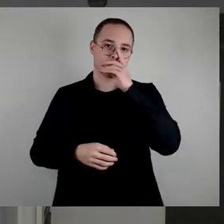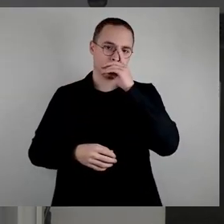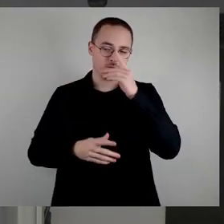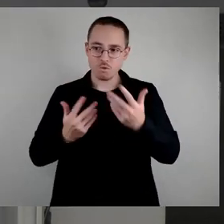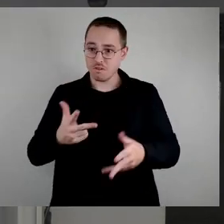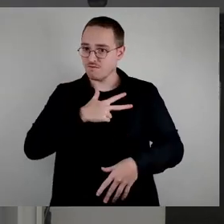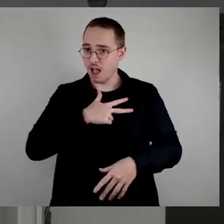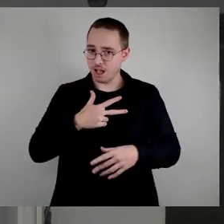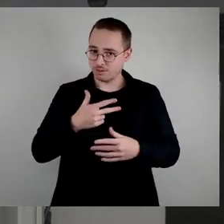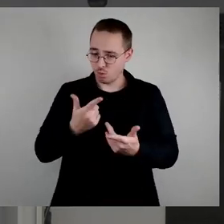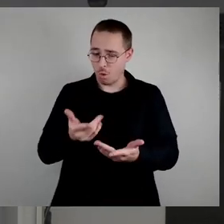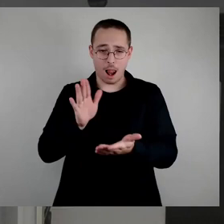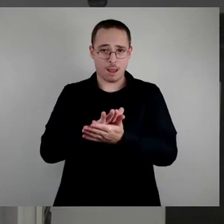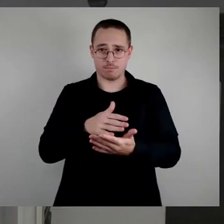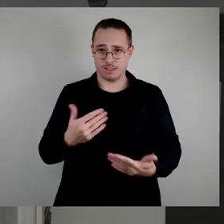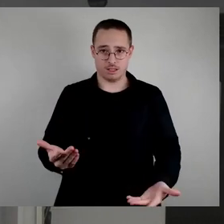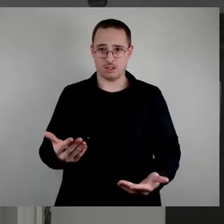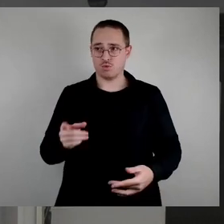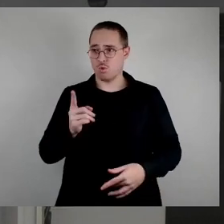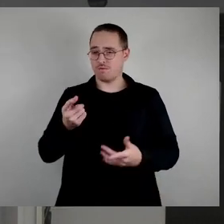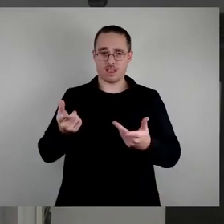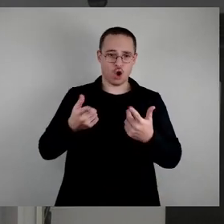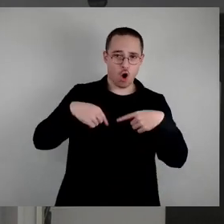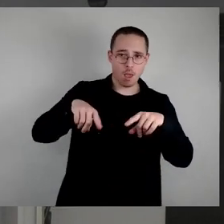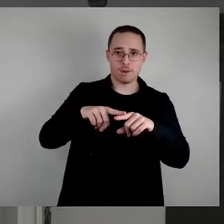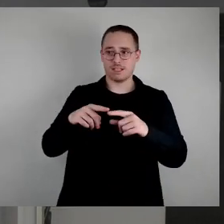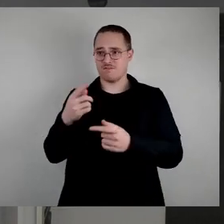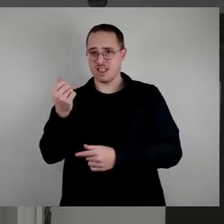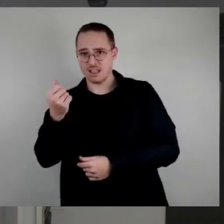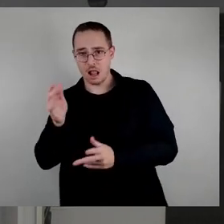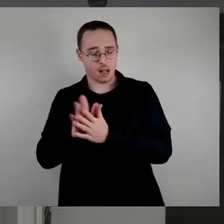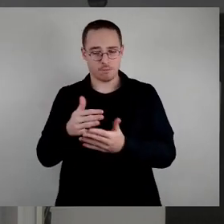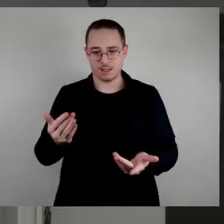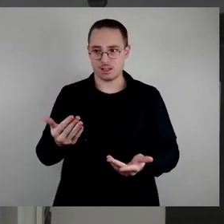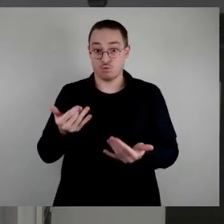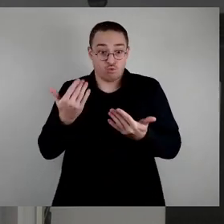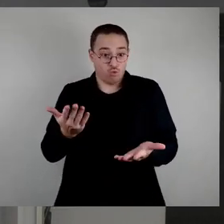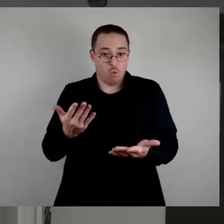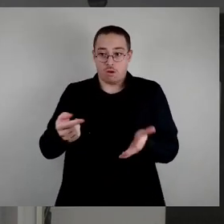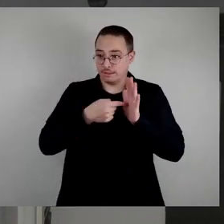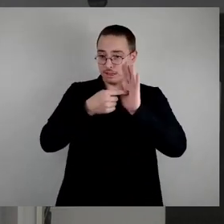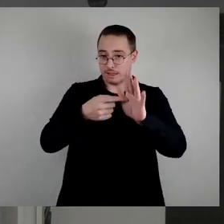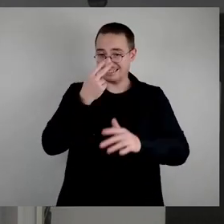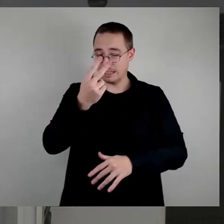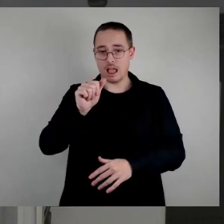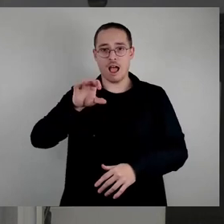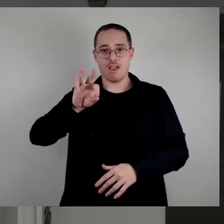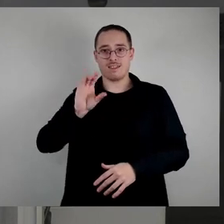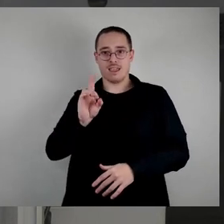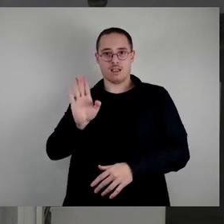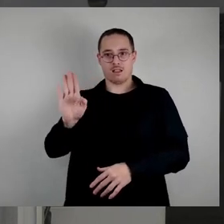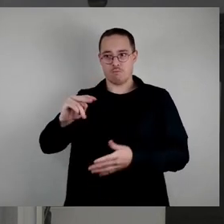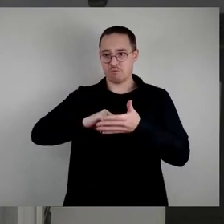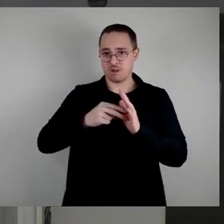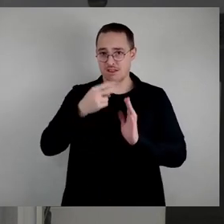die AfD Politik macht. Die erzählt jetzt hier, okay, wir tun hier irgendwas für die Mittagessenpreise und Familien zu entlasten. Und das ist einfach nur eine Lüge, Herr Breuer.